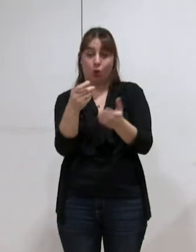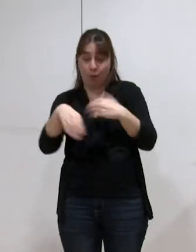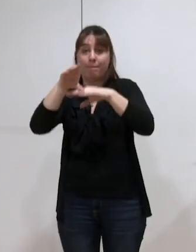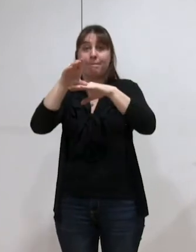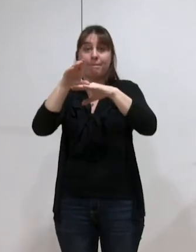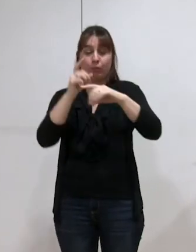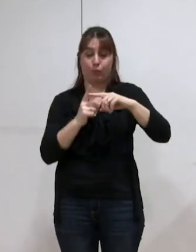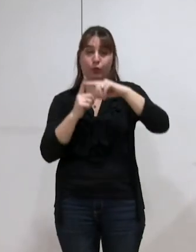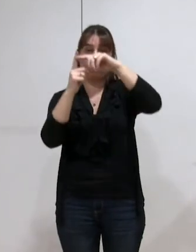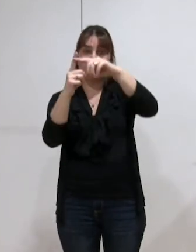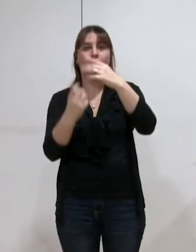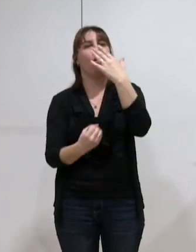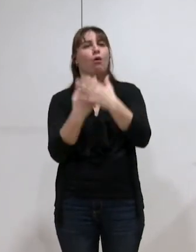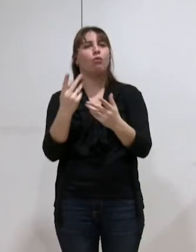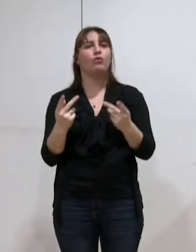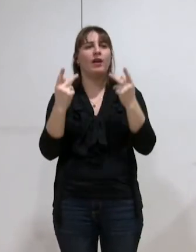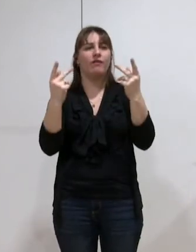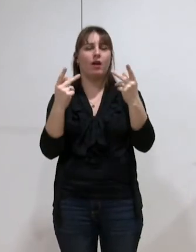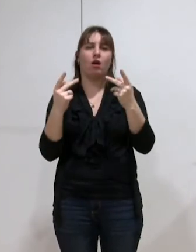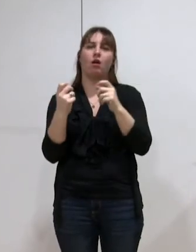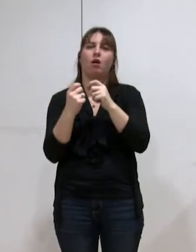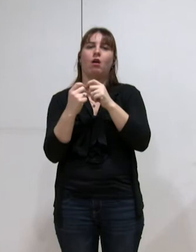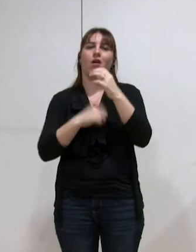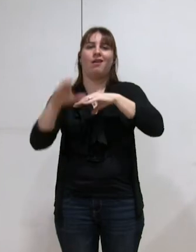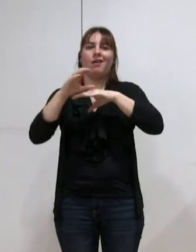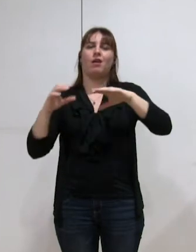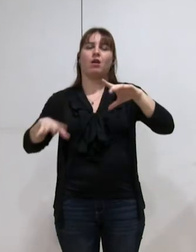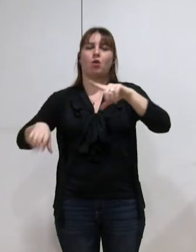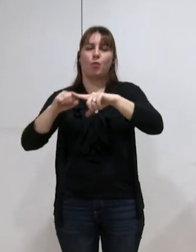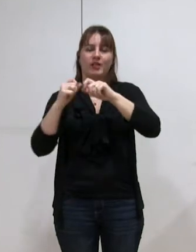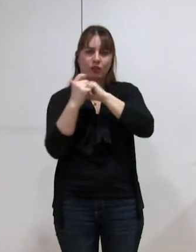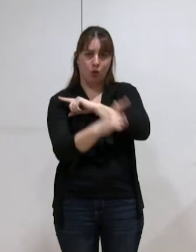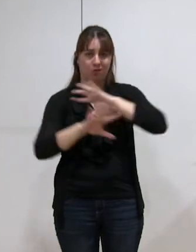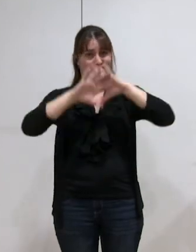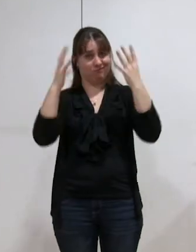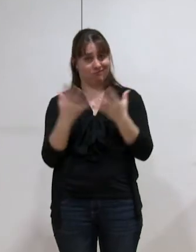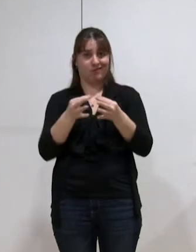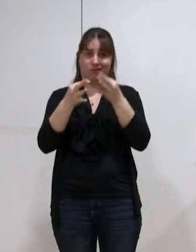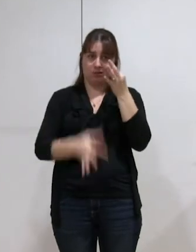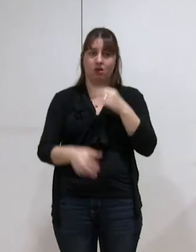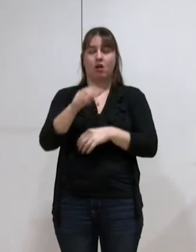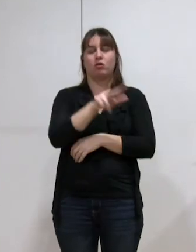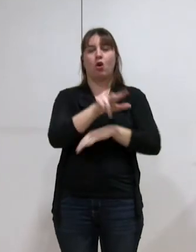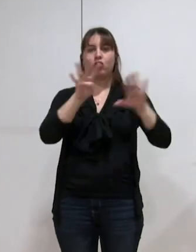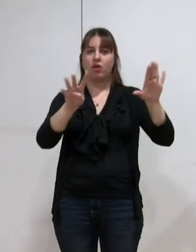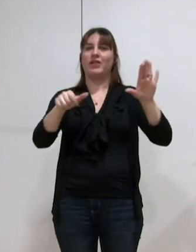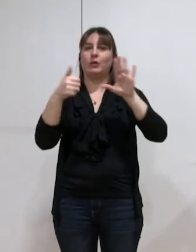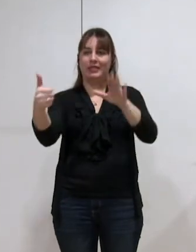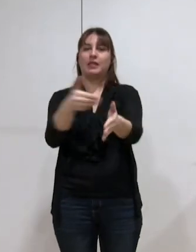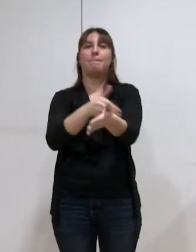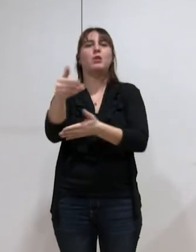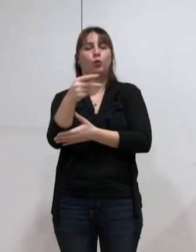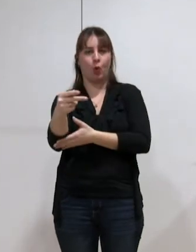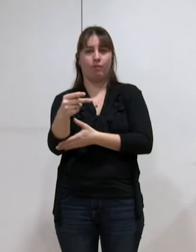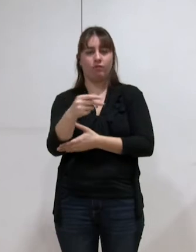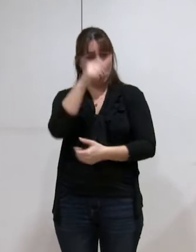de nouvelles valeurs de l'attribution de compensation, on arrive très exactement à 39,06 millions d'euros. Eh bien moi, je